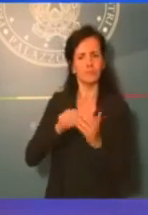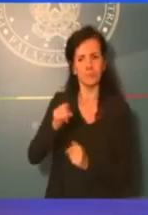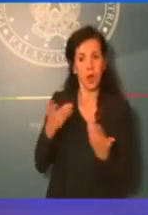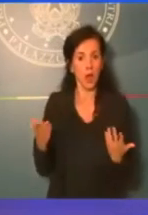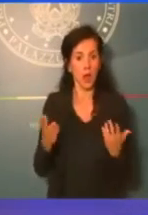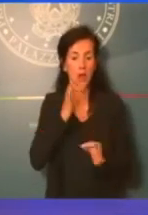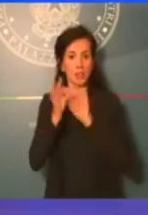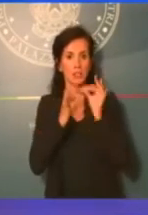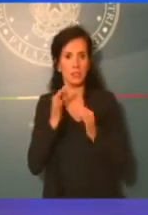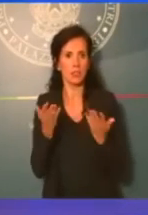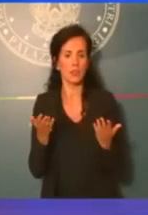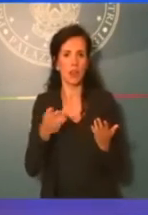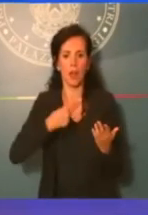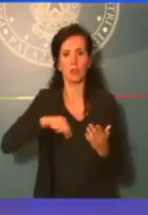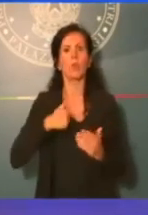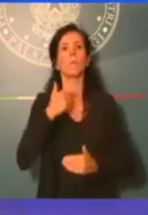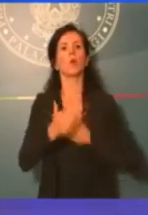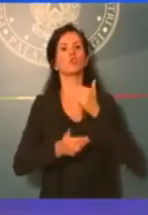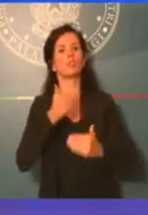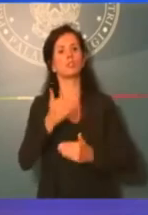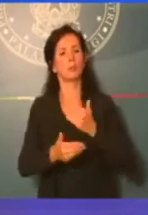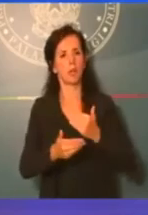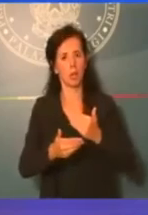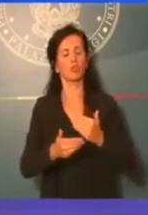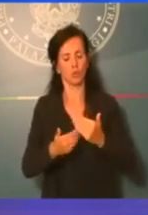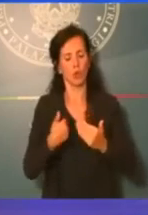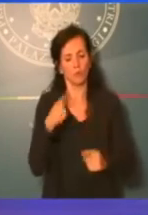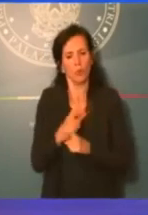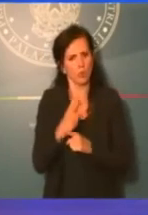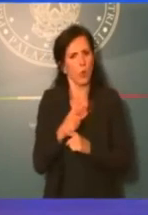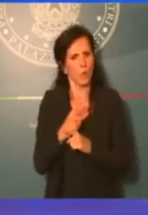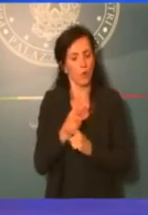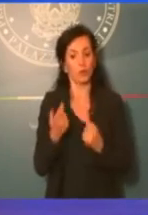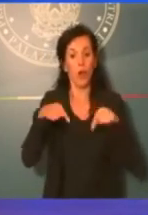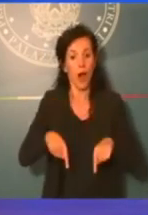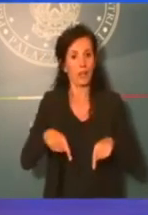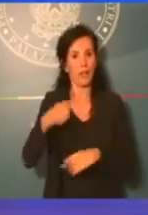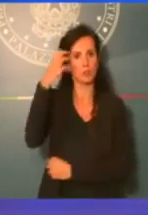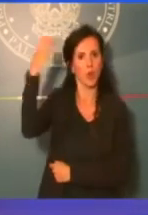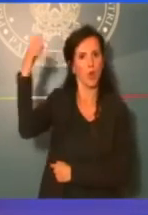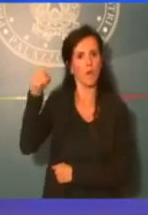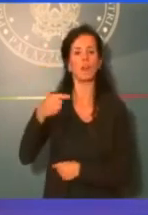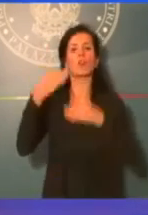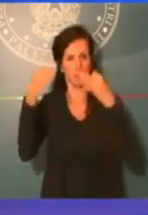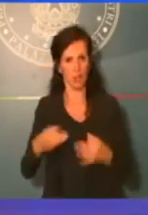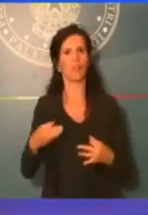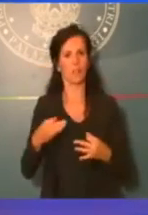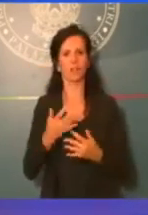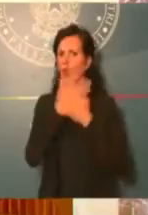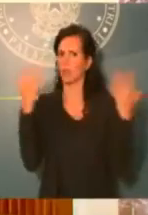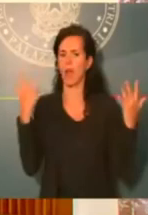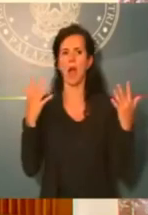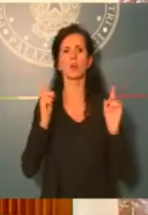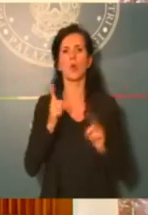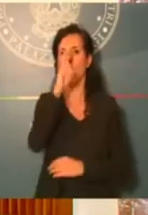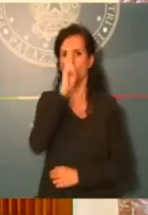avviato questo procedimento. Adesso il Governo però ha definito la sua posizione. C'è qui la Ministra De